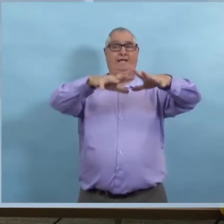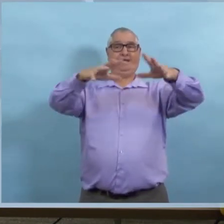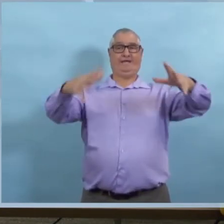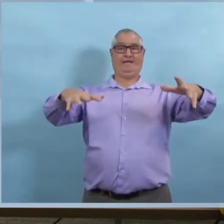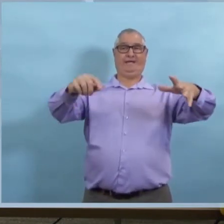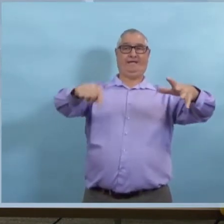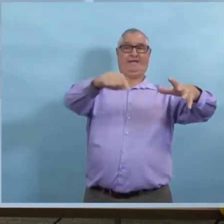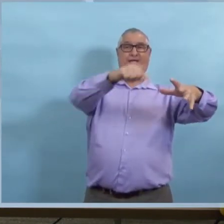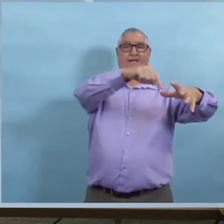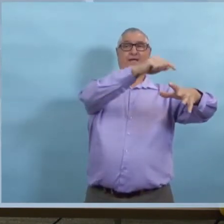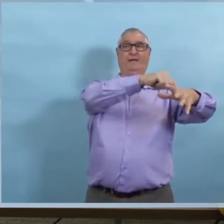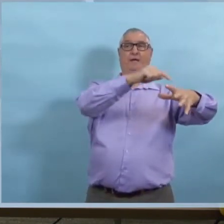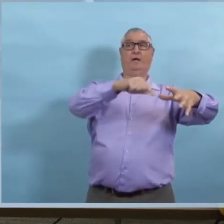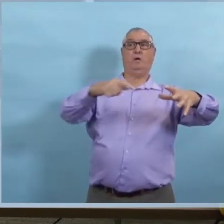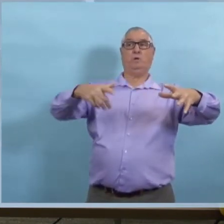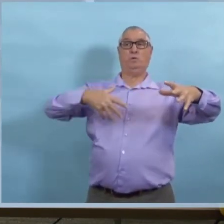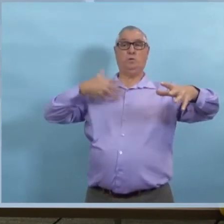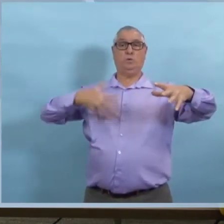Alors,